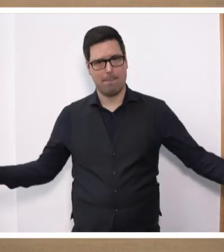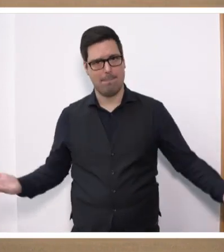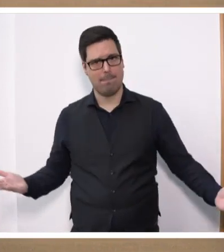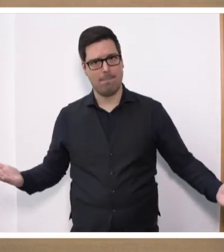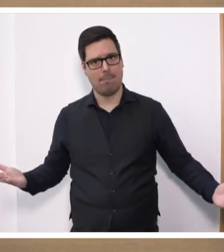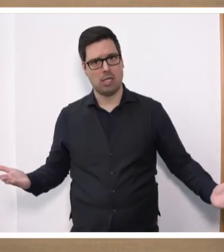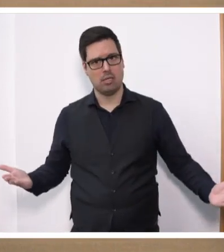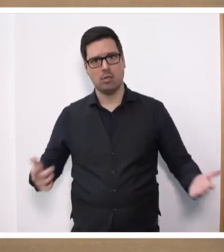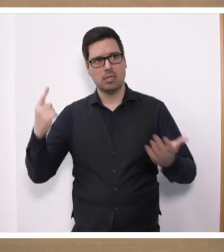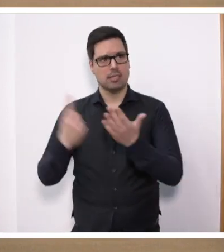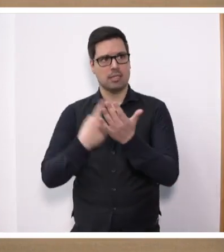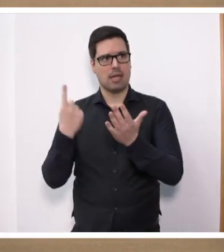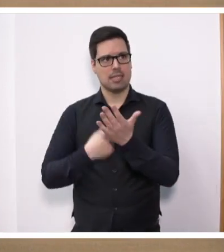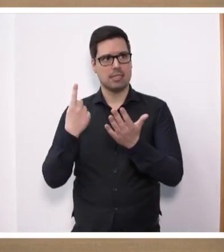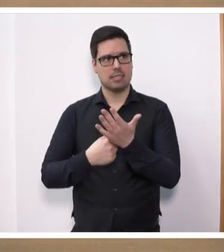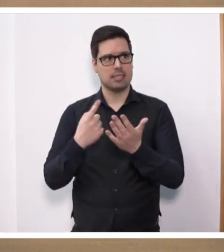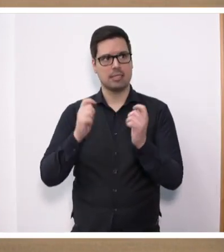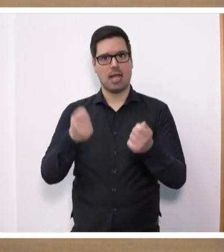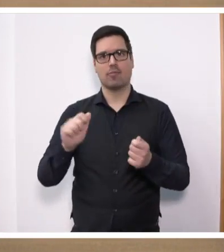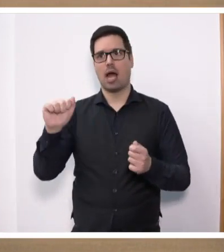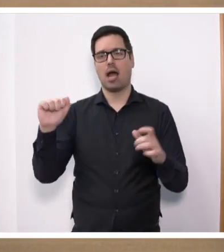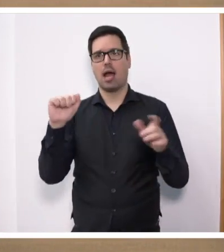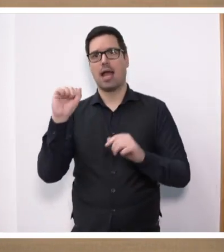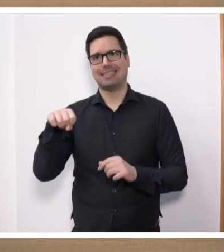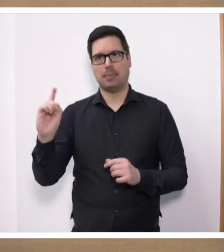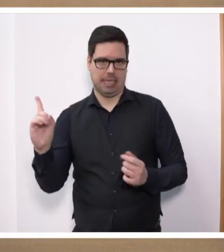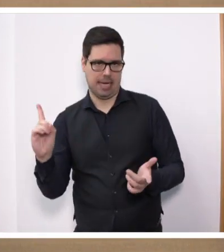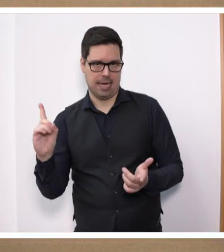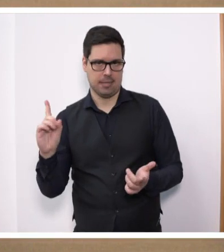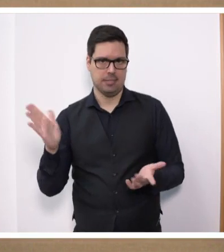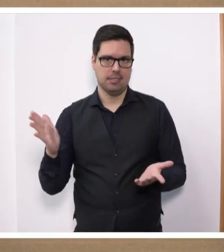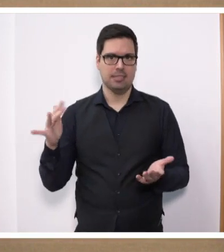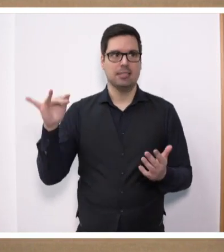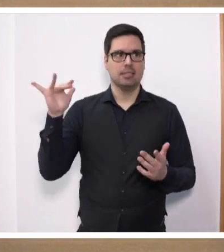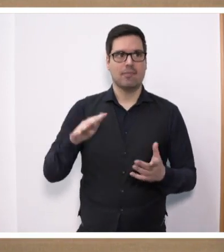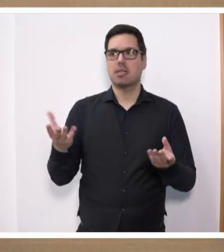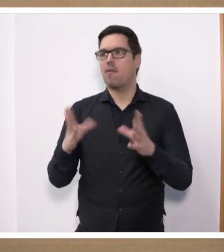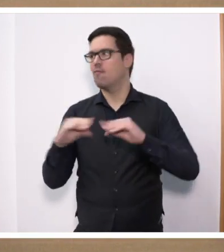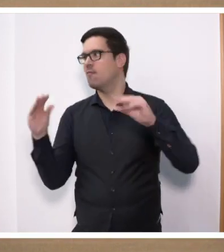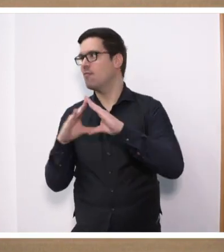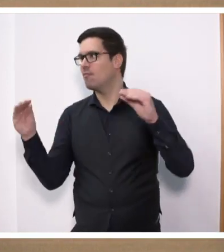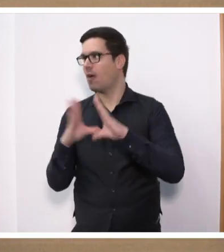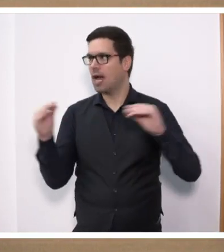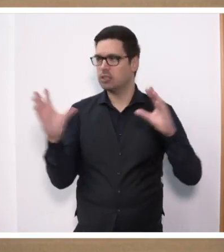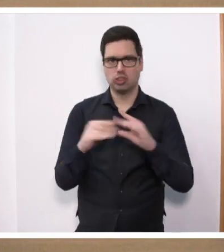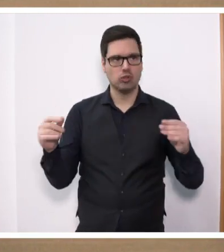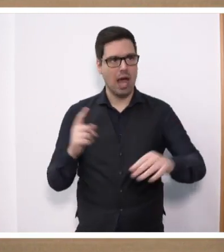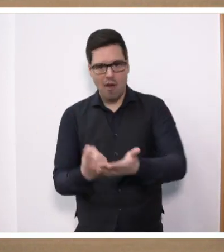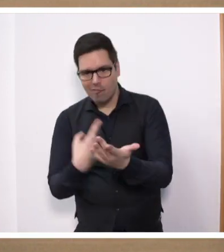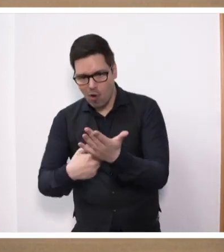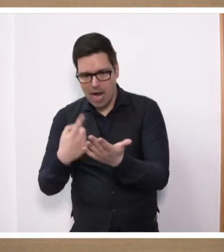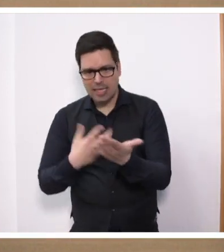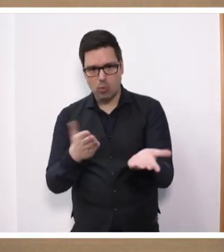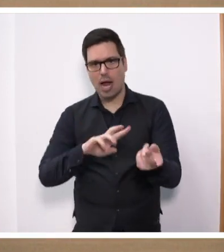Antrag der SPD-Fraktion übrig? Wo findet sich in Ihren wachsweichen Forderungen ein Zeitplan, wo denn wenigstens die Forderungen nach